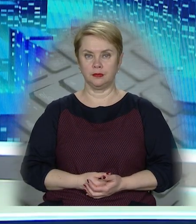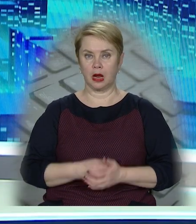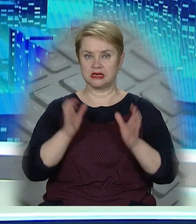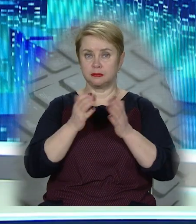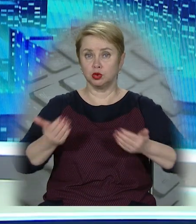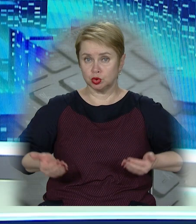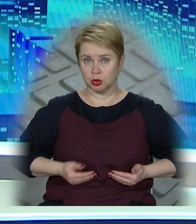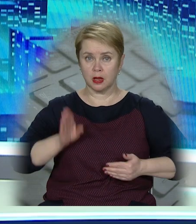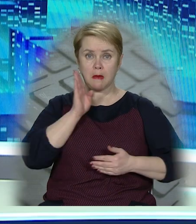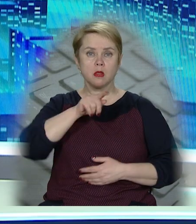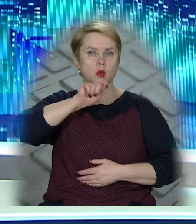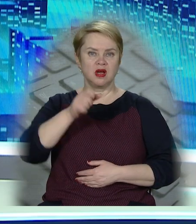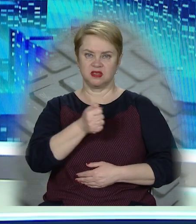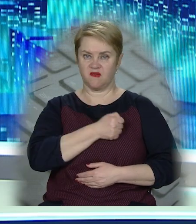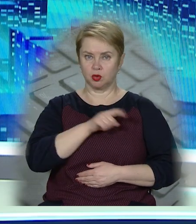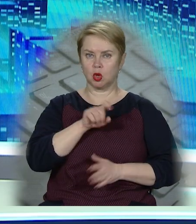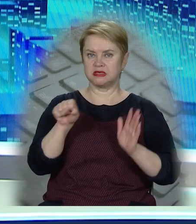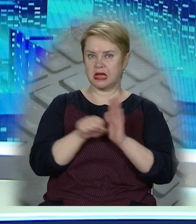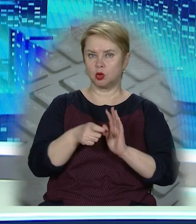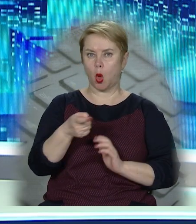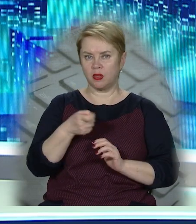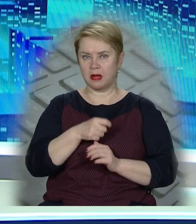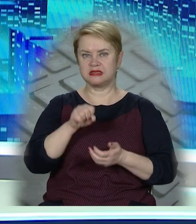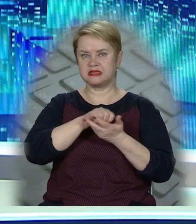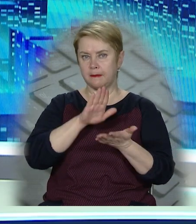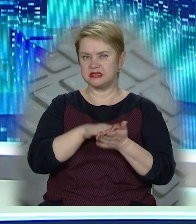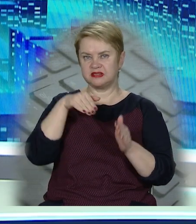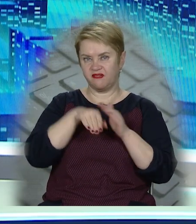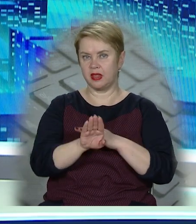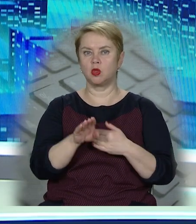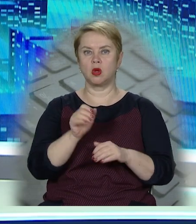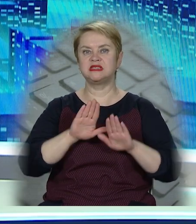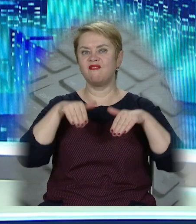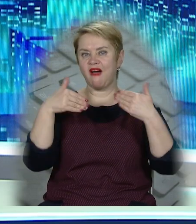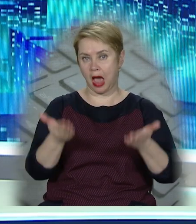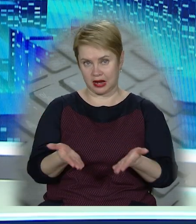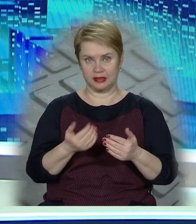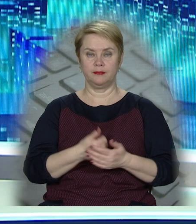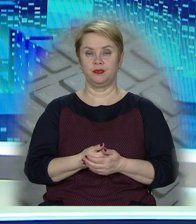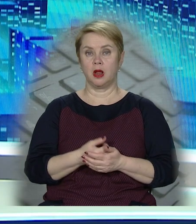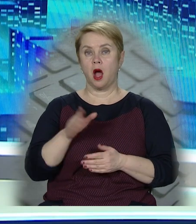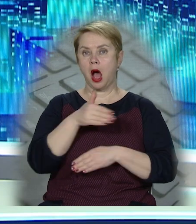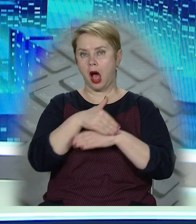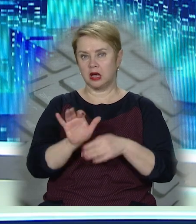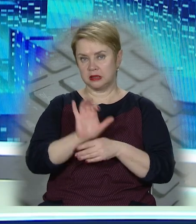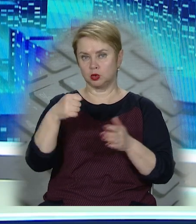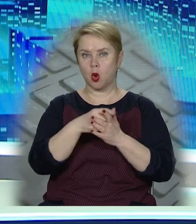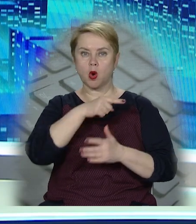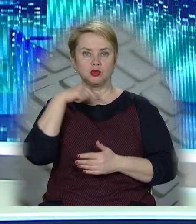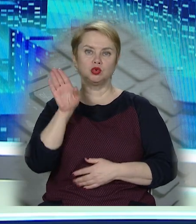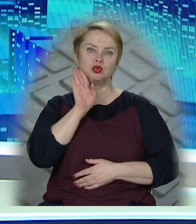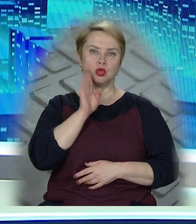Зберегти життя матері українських воїнів, що загинуло на Донбасі, записали незвичне відеозвернення. Воно адресоване до